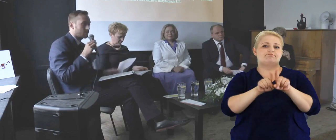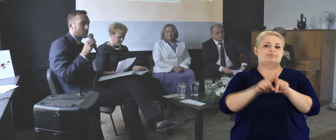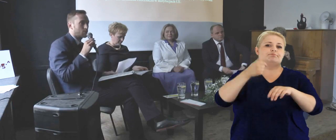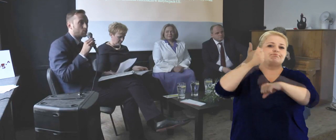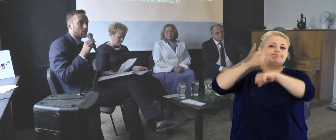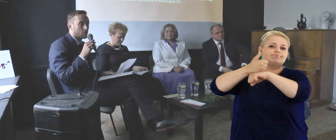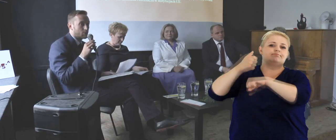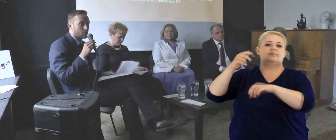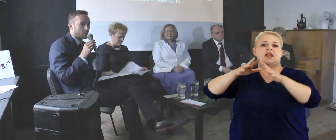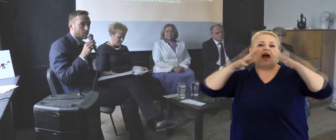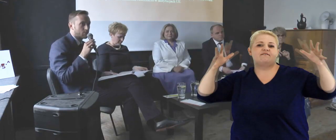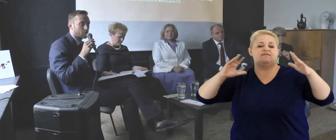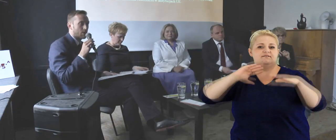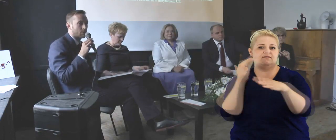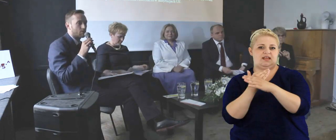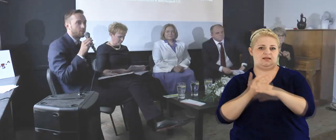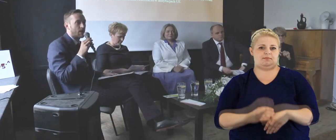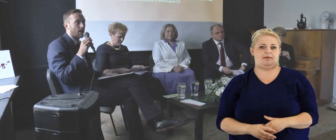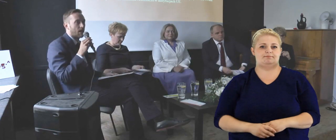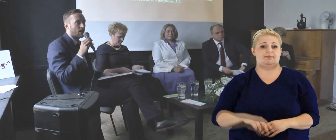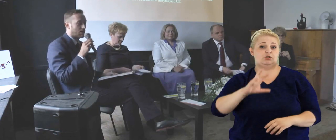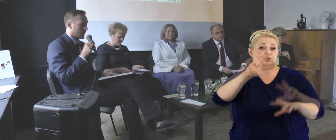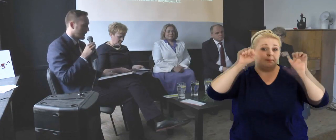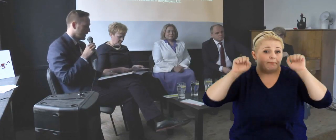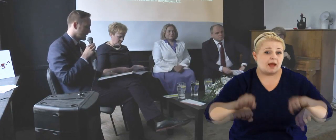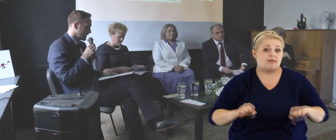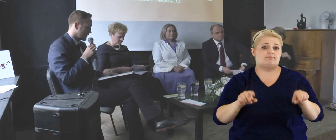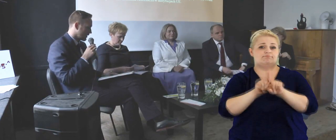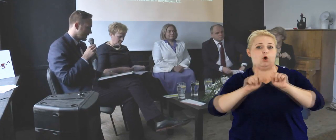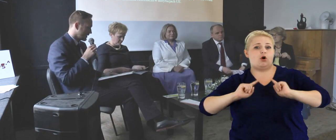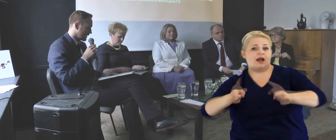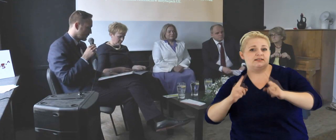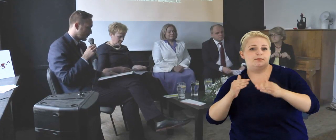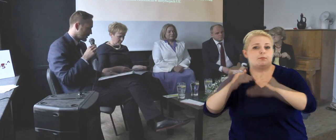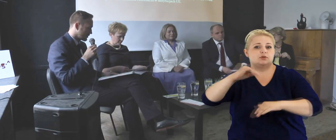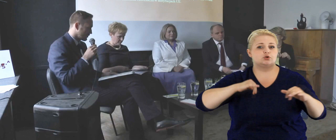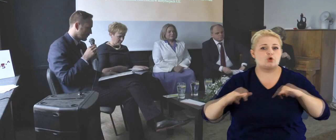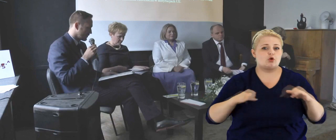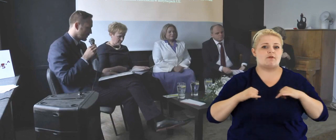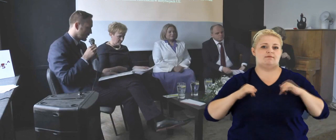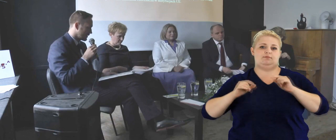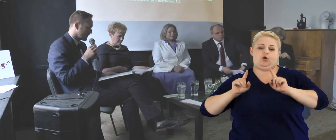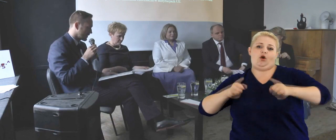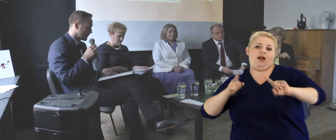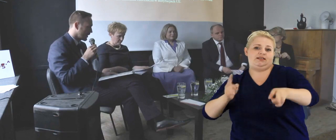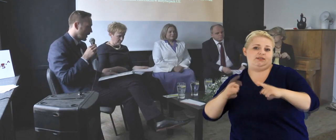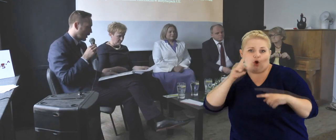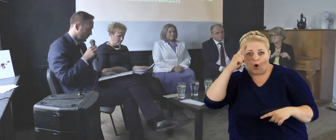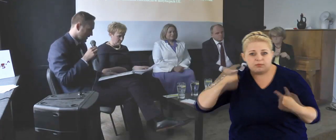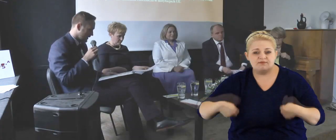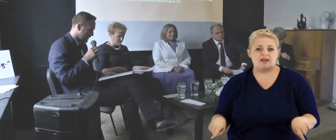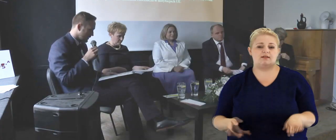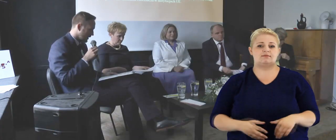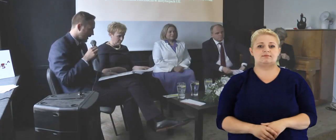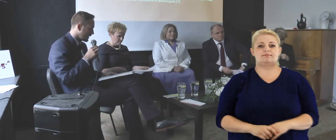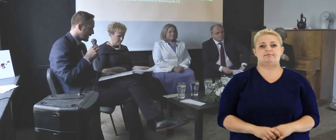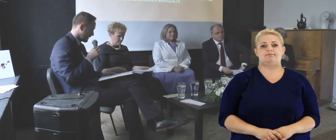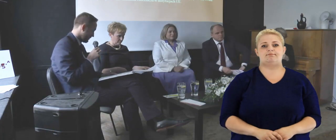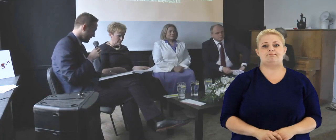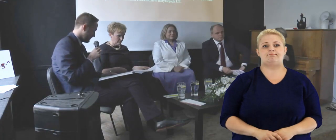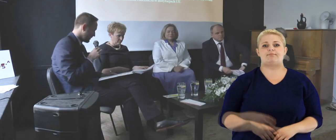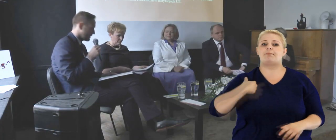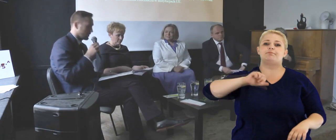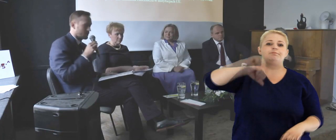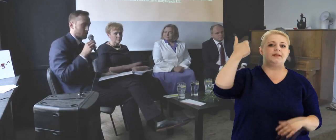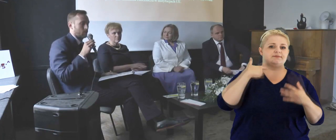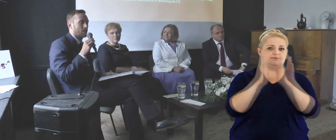jako przedstawicieli dużego przemysłu, czy banków, a też organizacjami pozarządowymi, organizacjami obywatelskimi. Ale